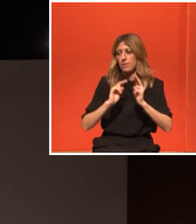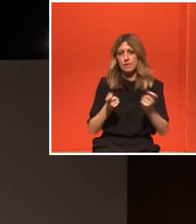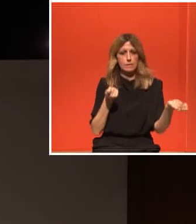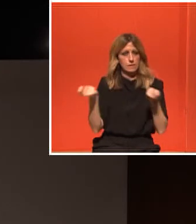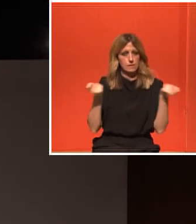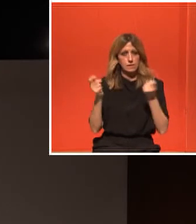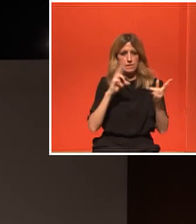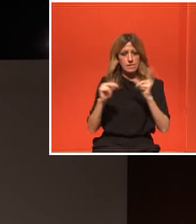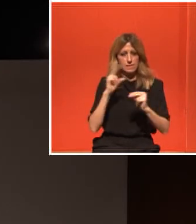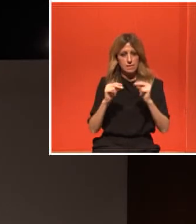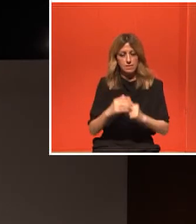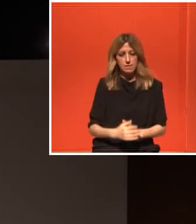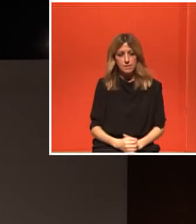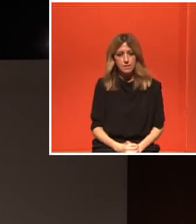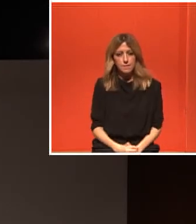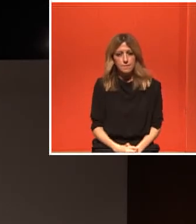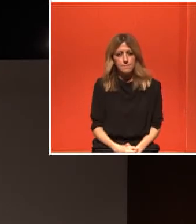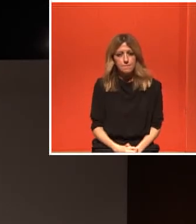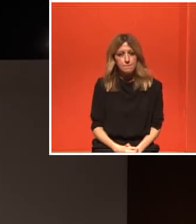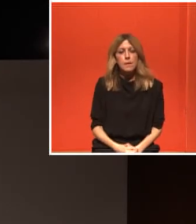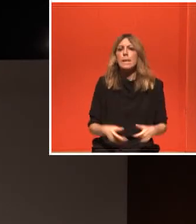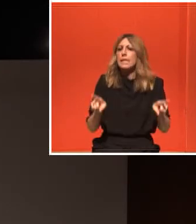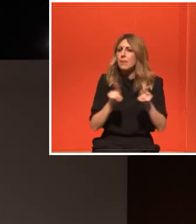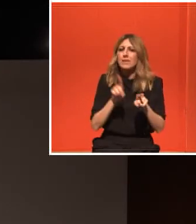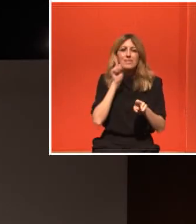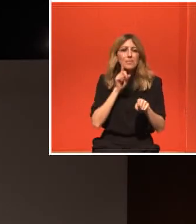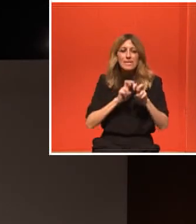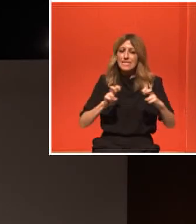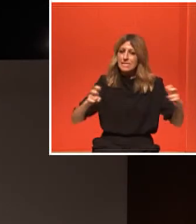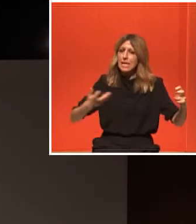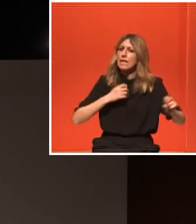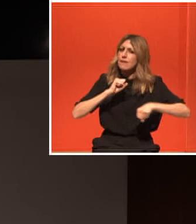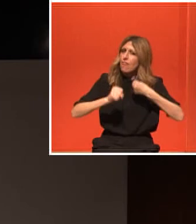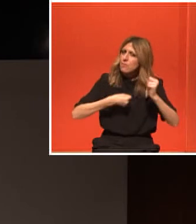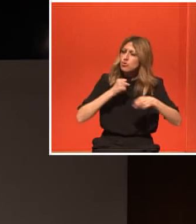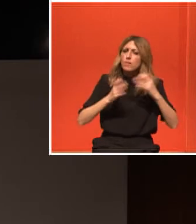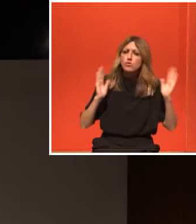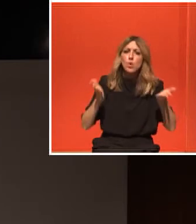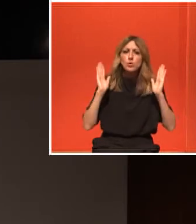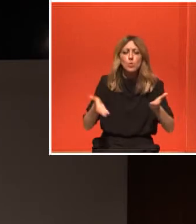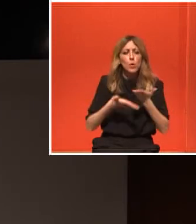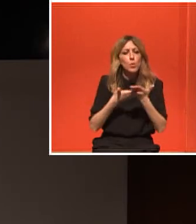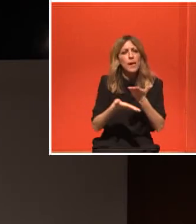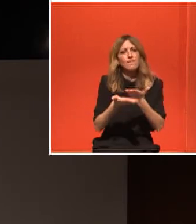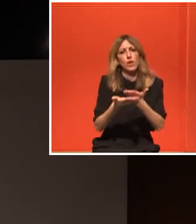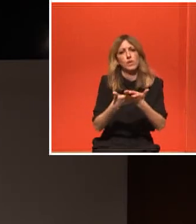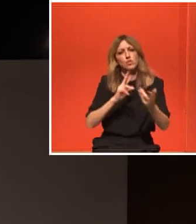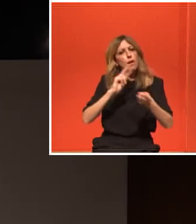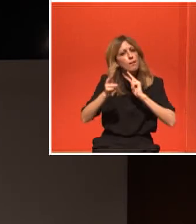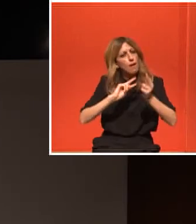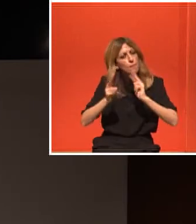αγαπητές φίλες να προσπαθήσουμε να δώσουμε τη δική μας βοήθεια στις ερωτήσεις οι οποίες υπάρχουν.